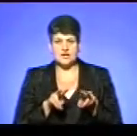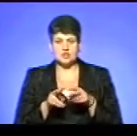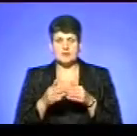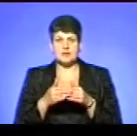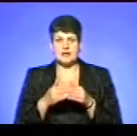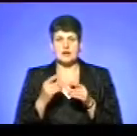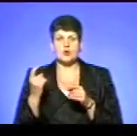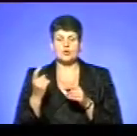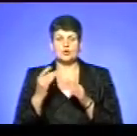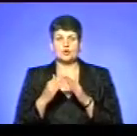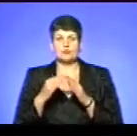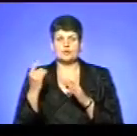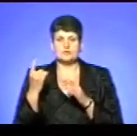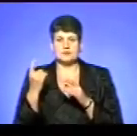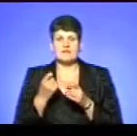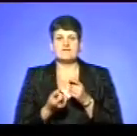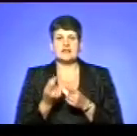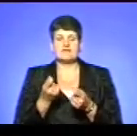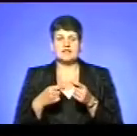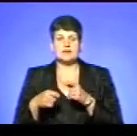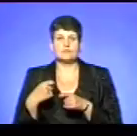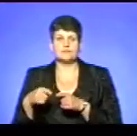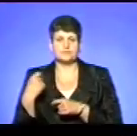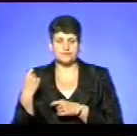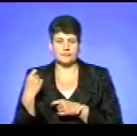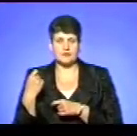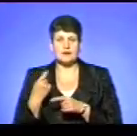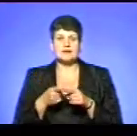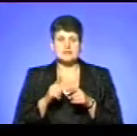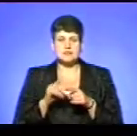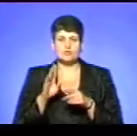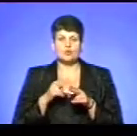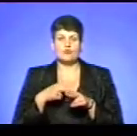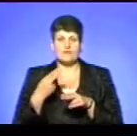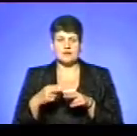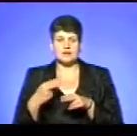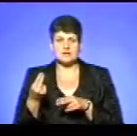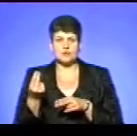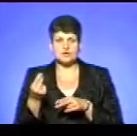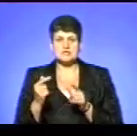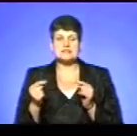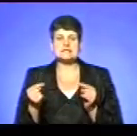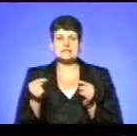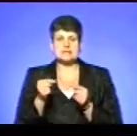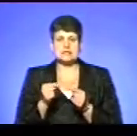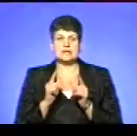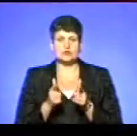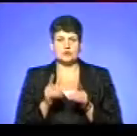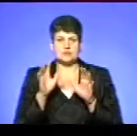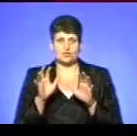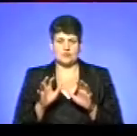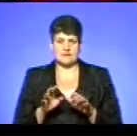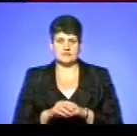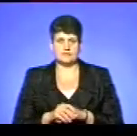господарства на вийдення збитків. Збитки будуть вийшовуватися згідно відповідно до чинного законодавства.